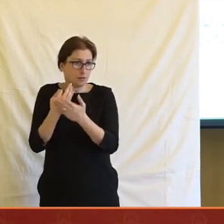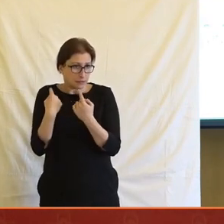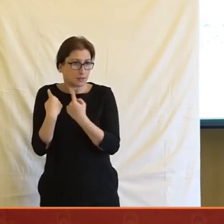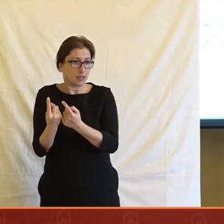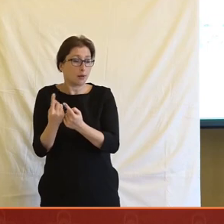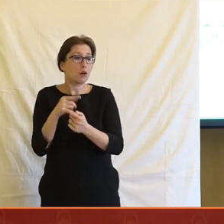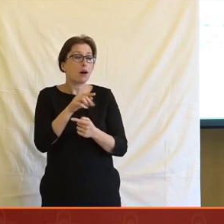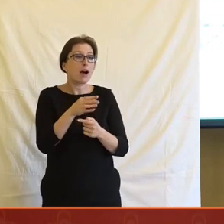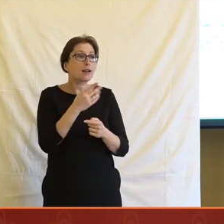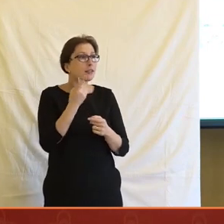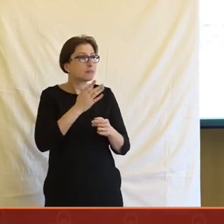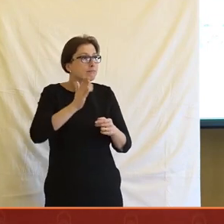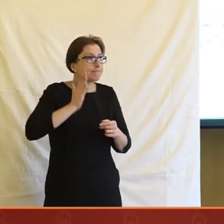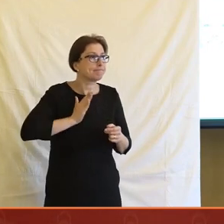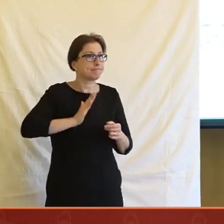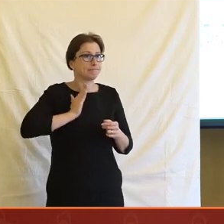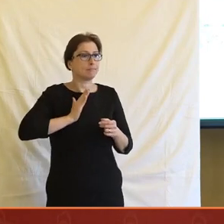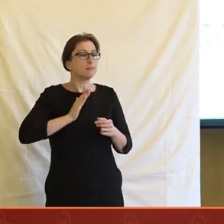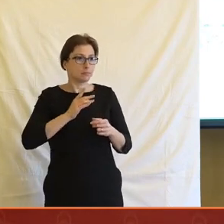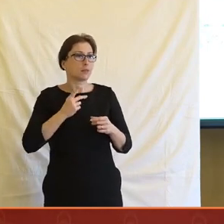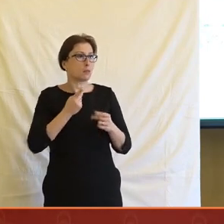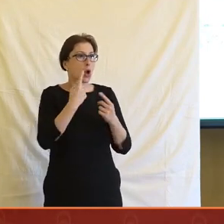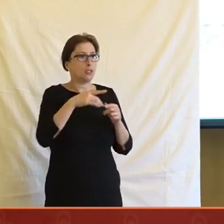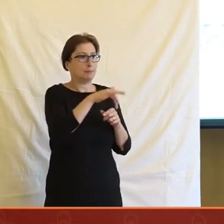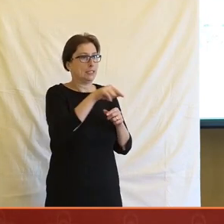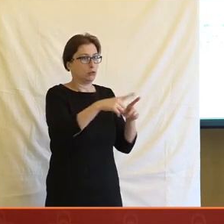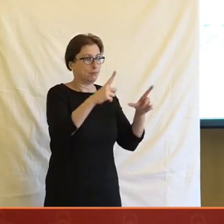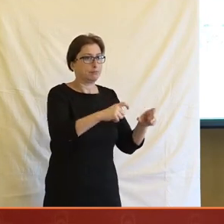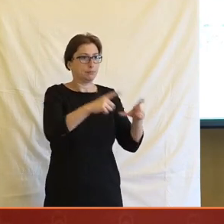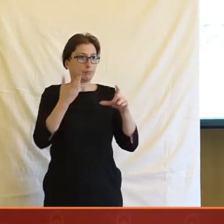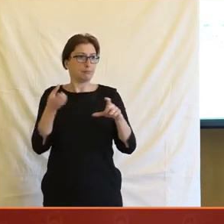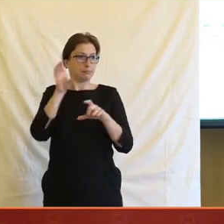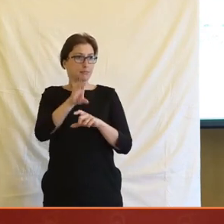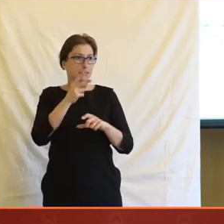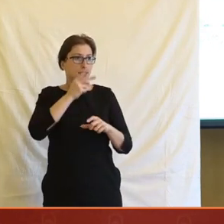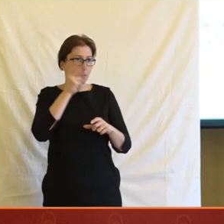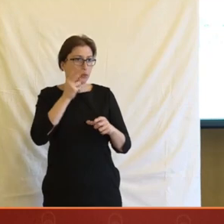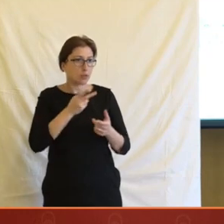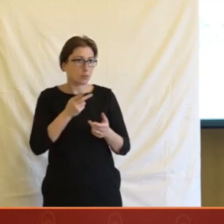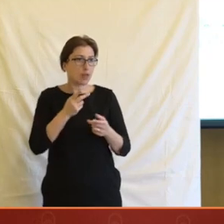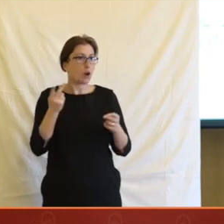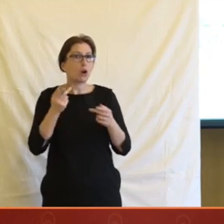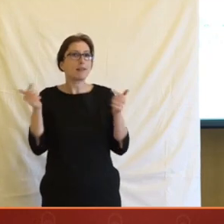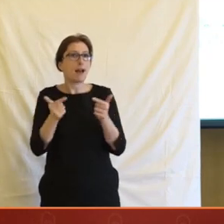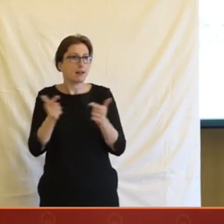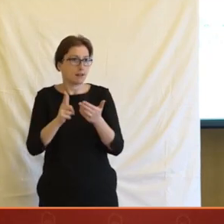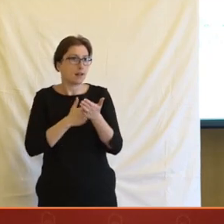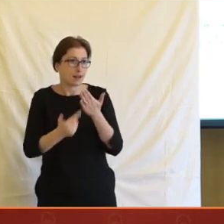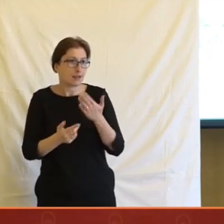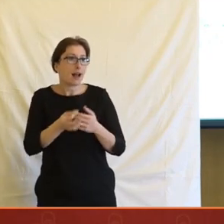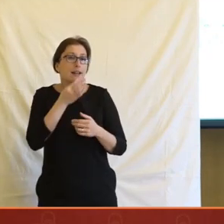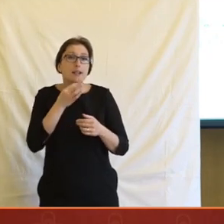bychom tím snižovali tu spravodajskou hodnotu, kdybychom spravodajskou fotografii z místa nahradili něčím, co je generované umělou inteligencí, ale myslím si, že jako